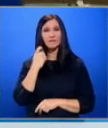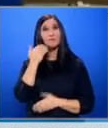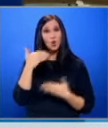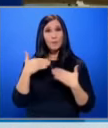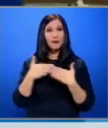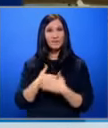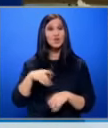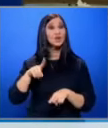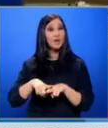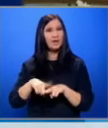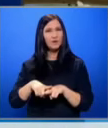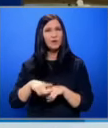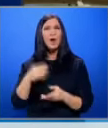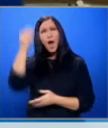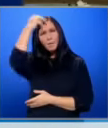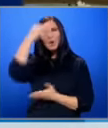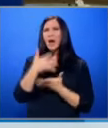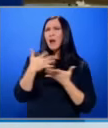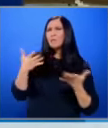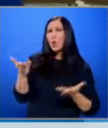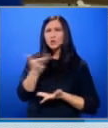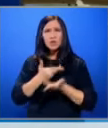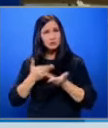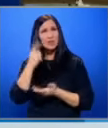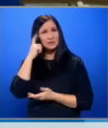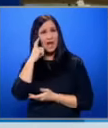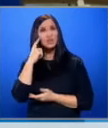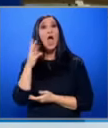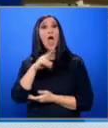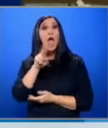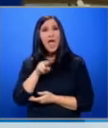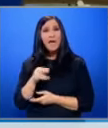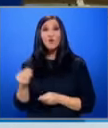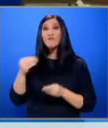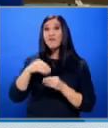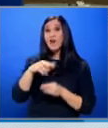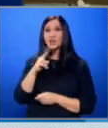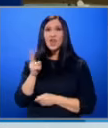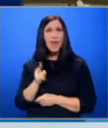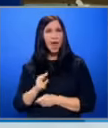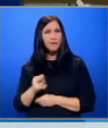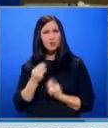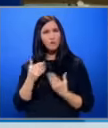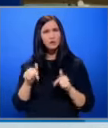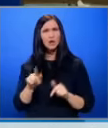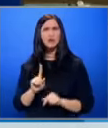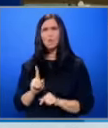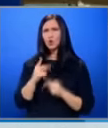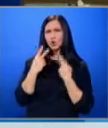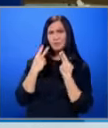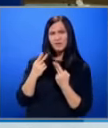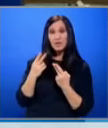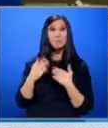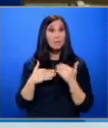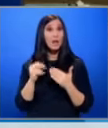вечер на Ива Ива, в България много се дискутира, знаеш еврото и въвеждането на еврото Хубаво е сега, че можем да видим на